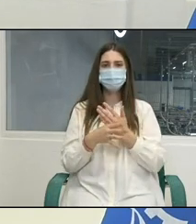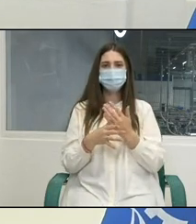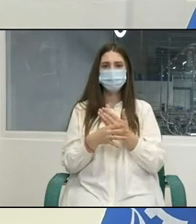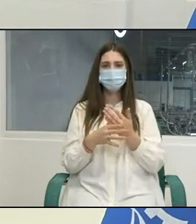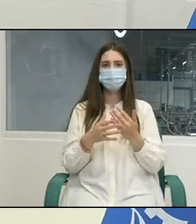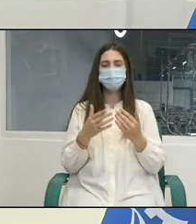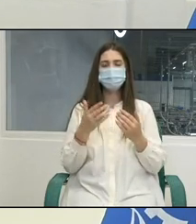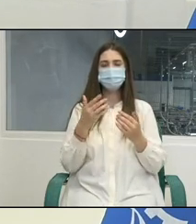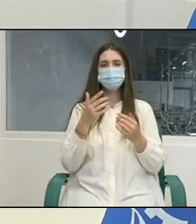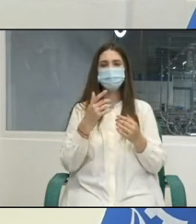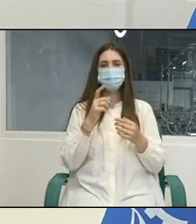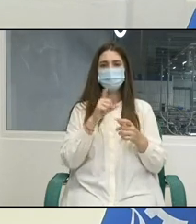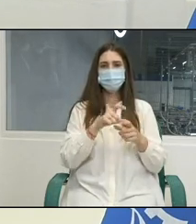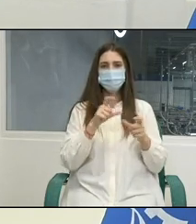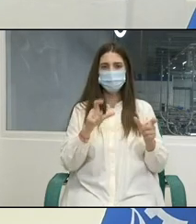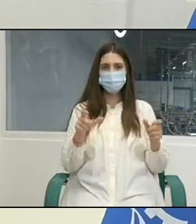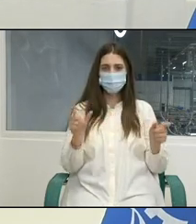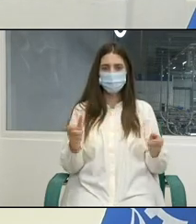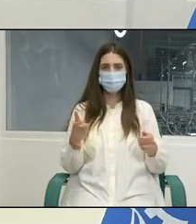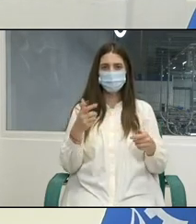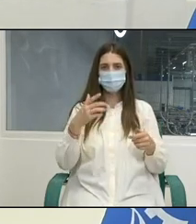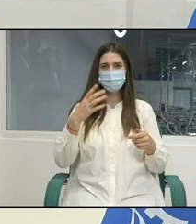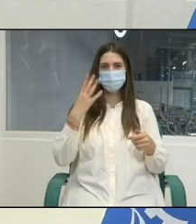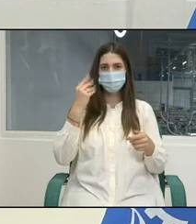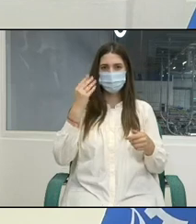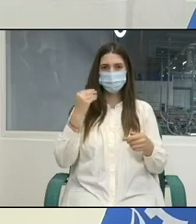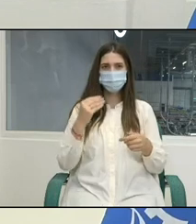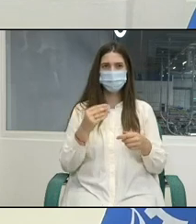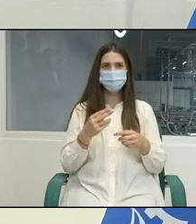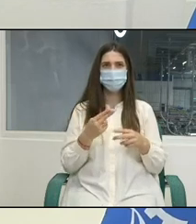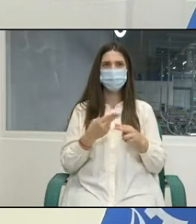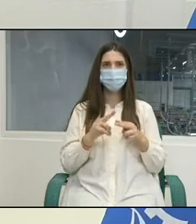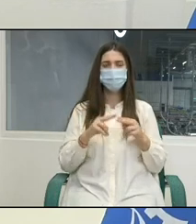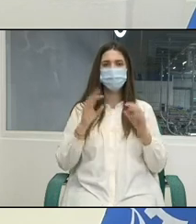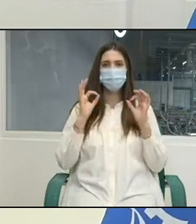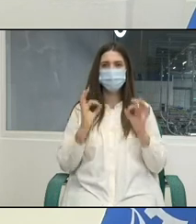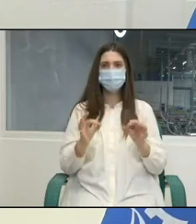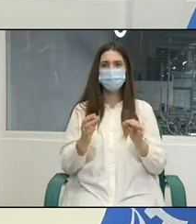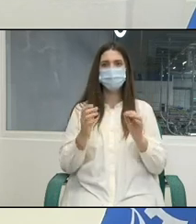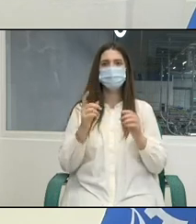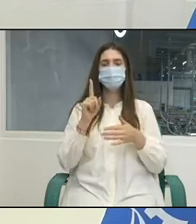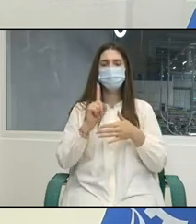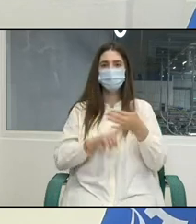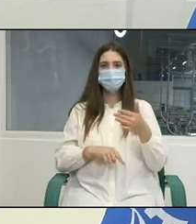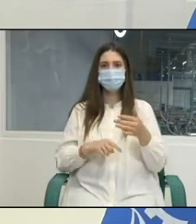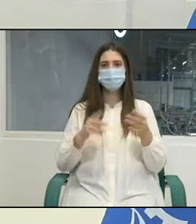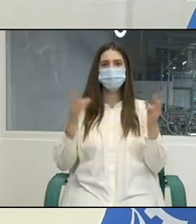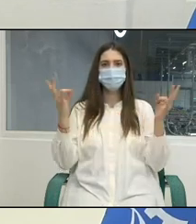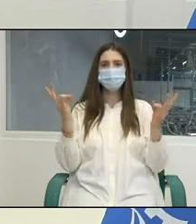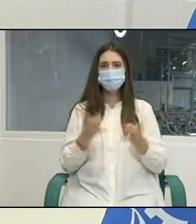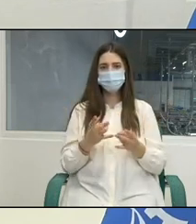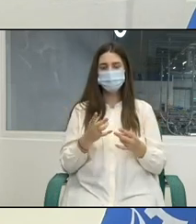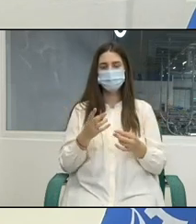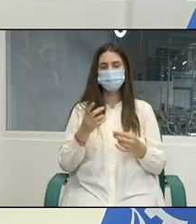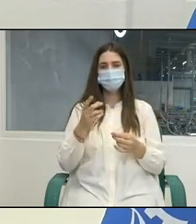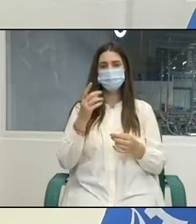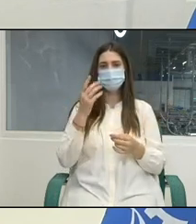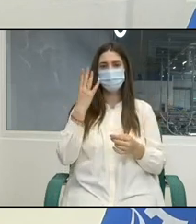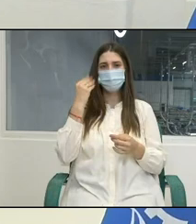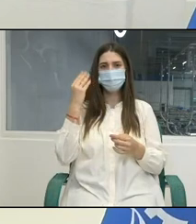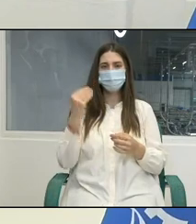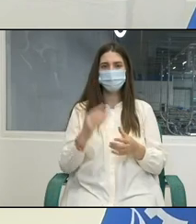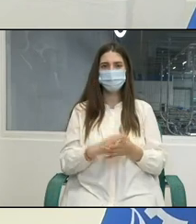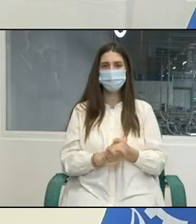principiile tripartitismului pentru perceperea corectă a necesităților Republicii Moldova în domeniul